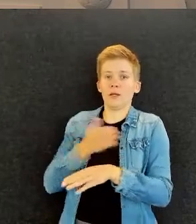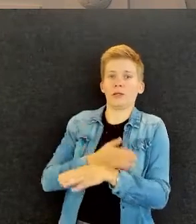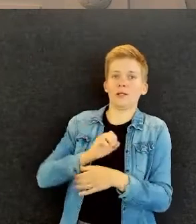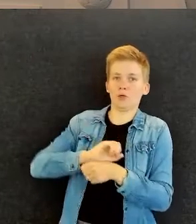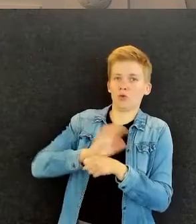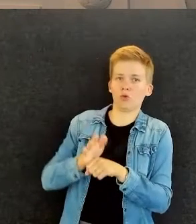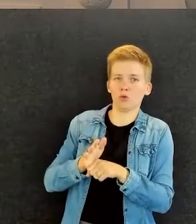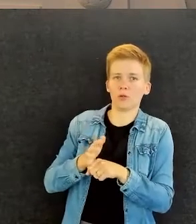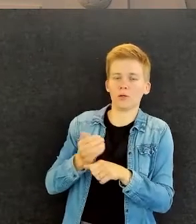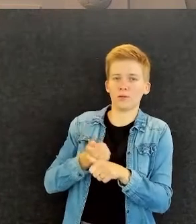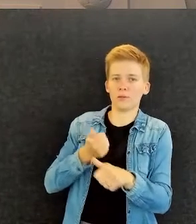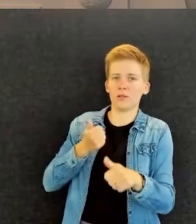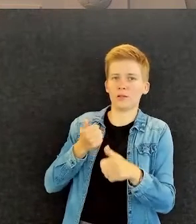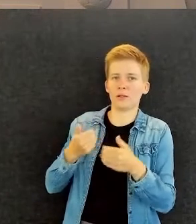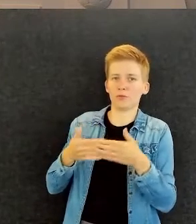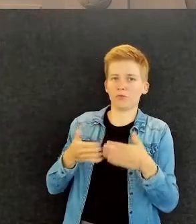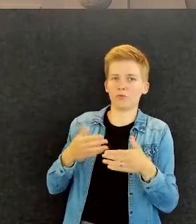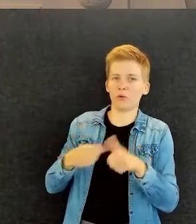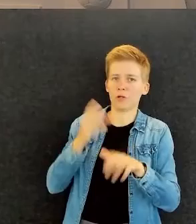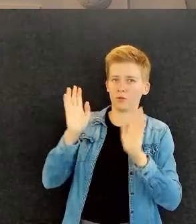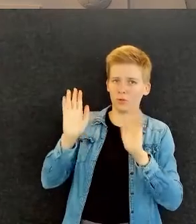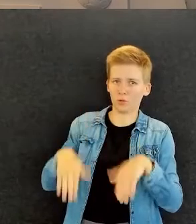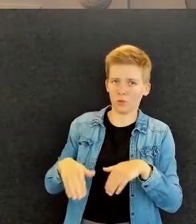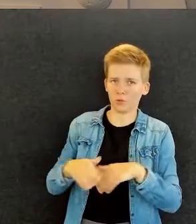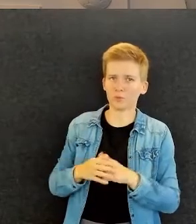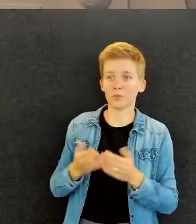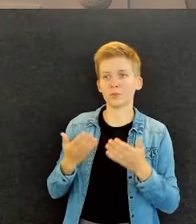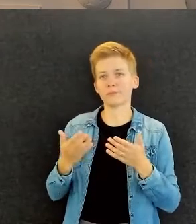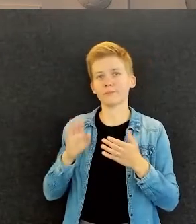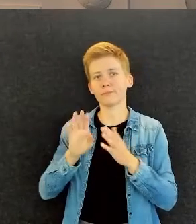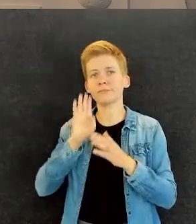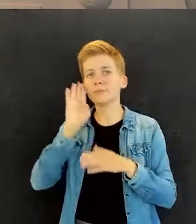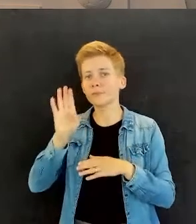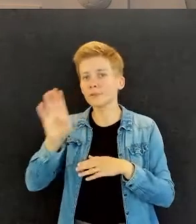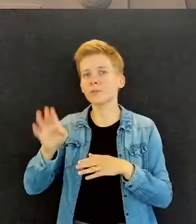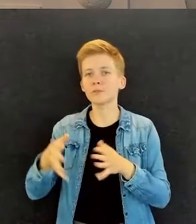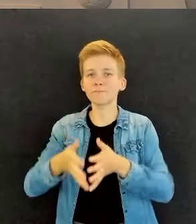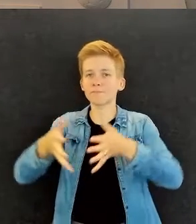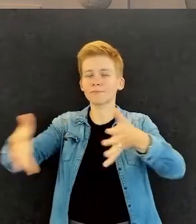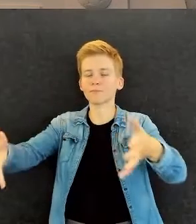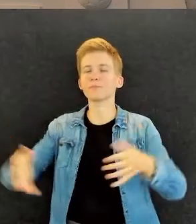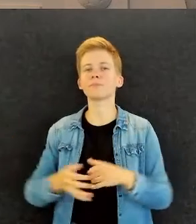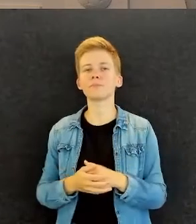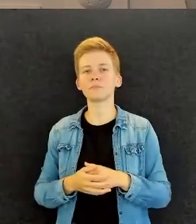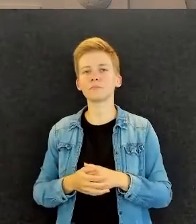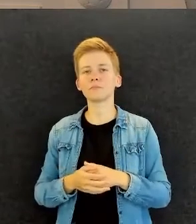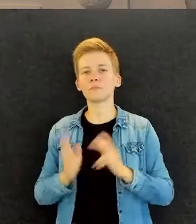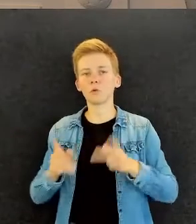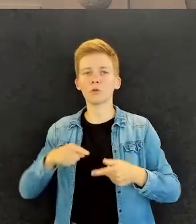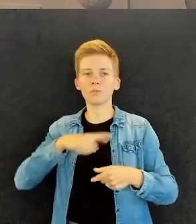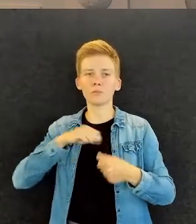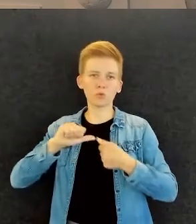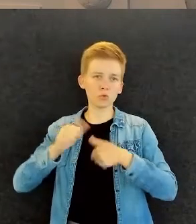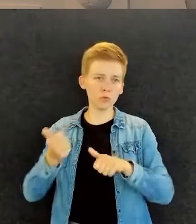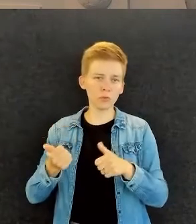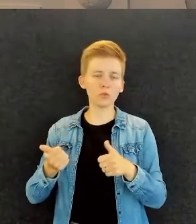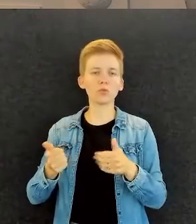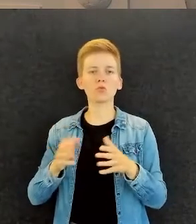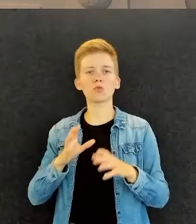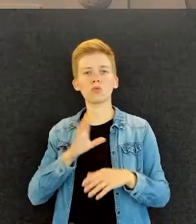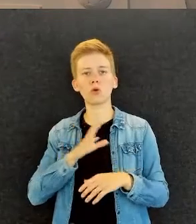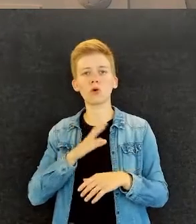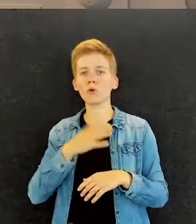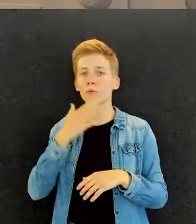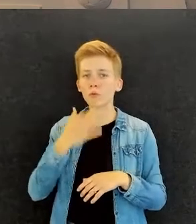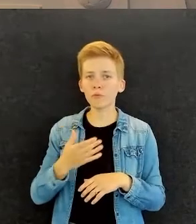varmaan vielä enemmän. Mutta sitten tämmöisiä näitä esimerkiksi, että me ollaan sovittu, että meillä on hyvä ja